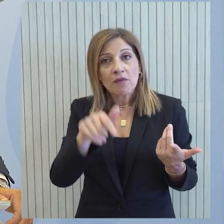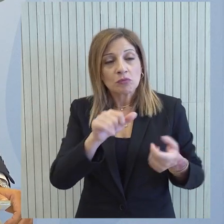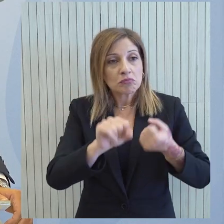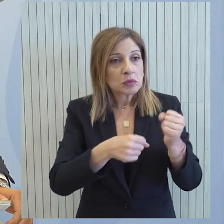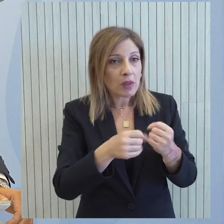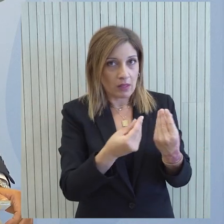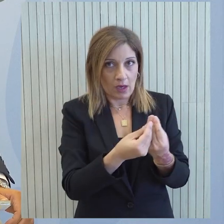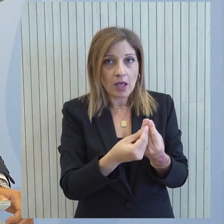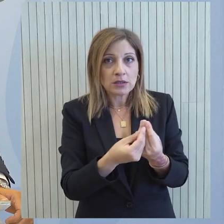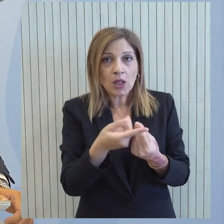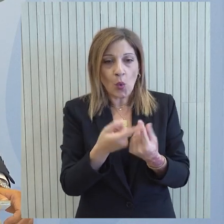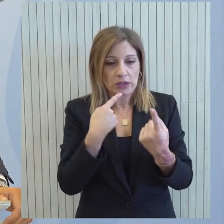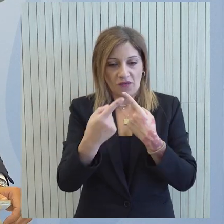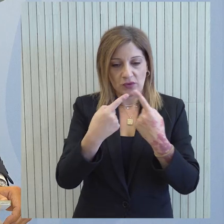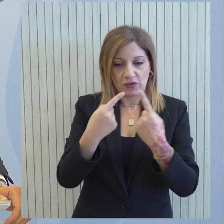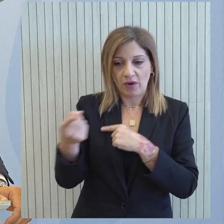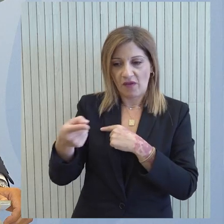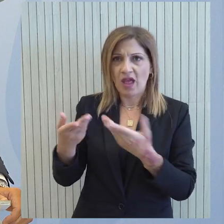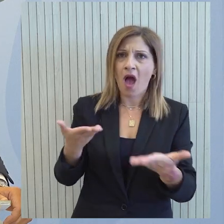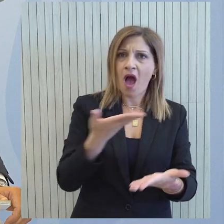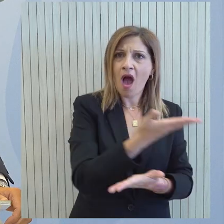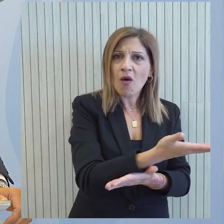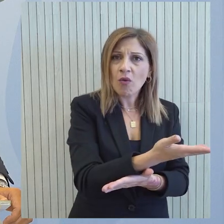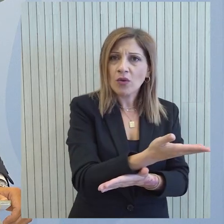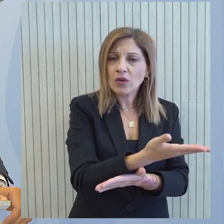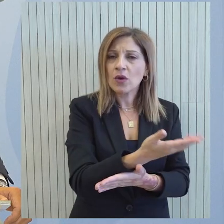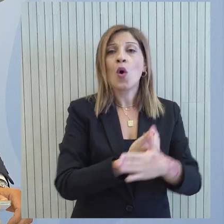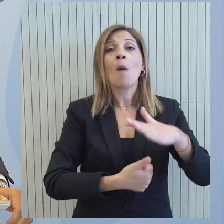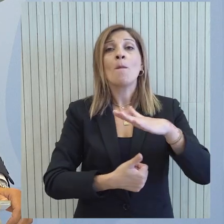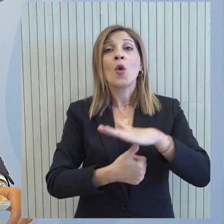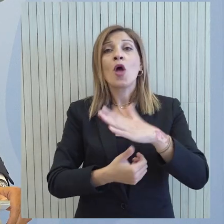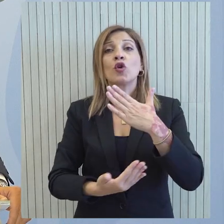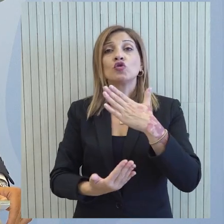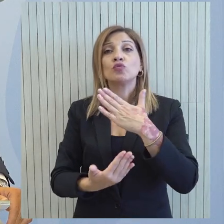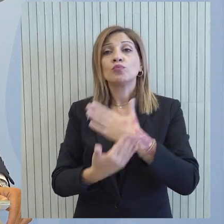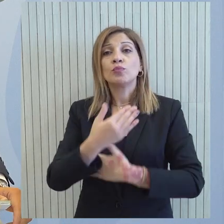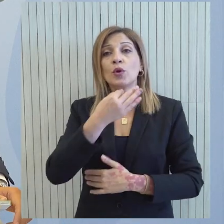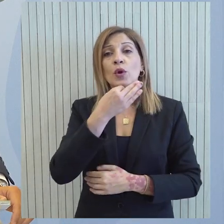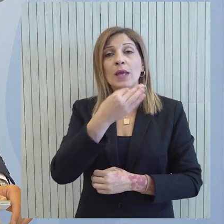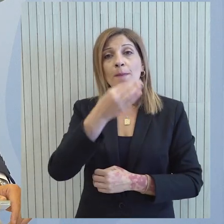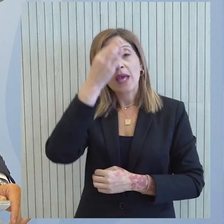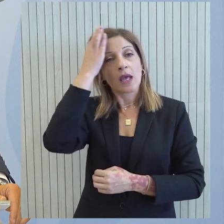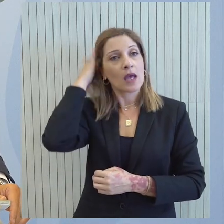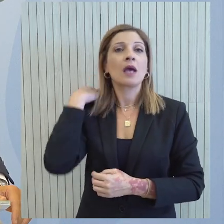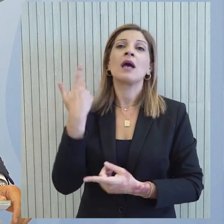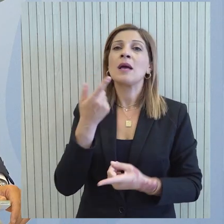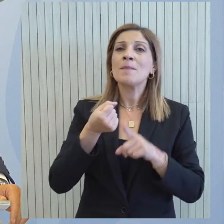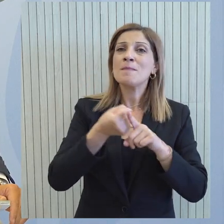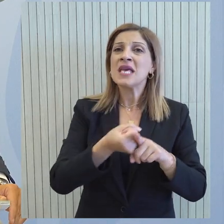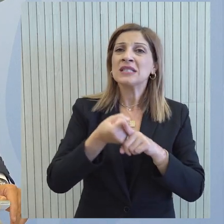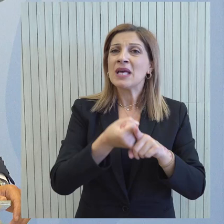σπάθεια που γίνεται για να υπάρξει μια κατάλληση και επίσης ο πρόεδρος το πρωί μίλησε για έφθεν και έφθεν